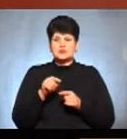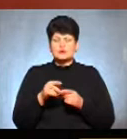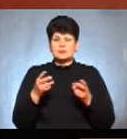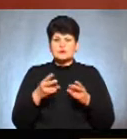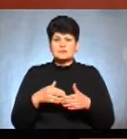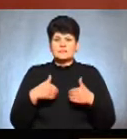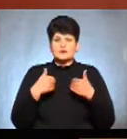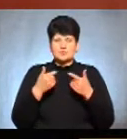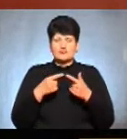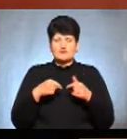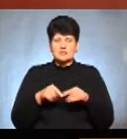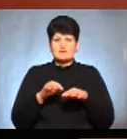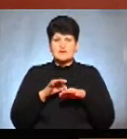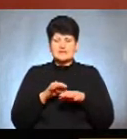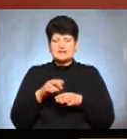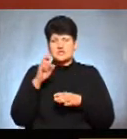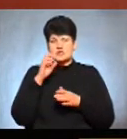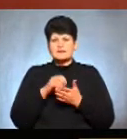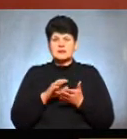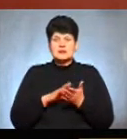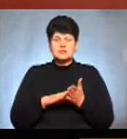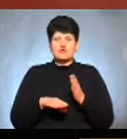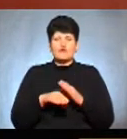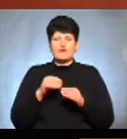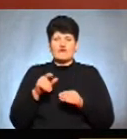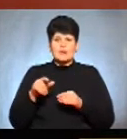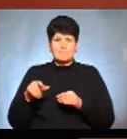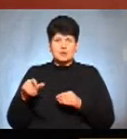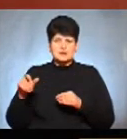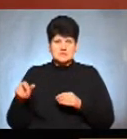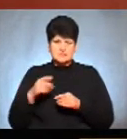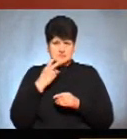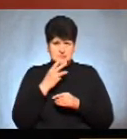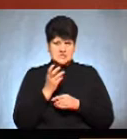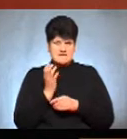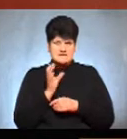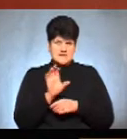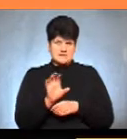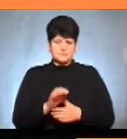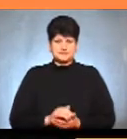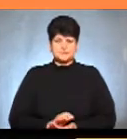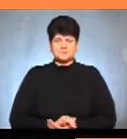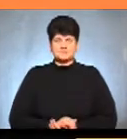звернутися до відділу ведення Державного реєстру виборців. Дивимося відео-матеріал, потім повернемося до розмови.